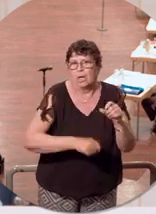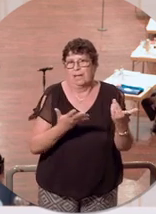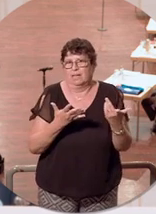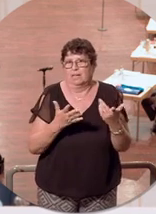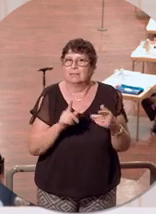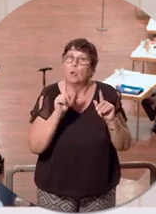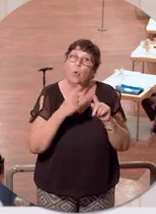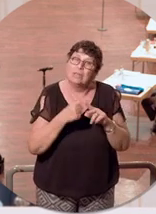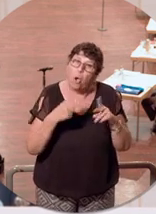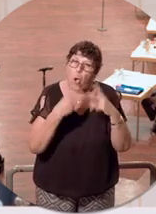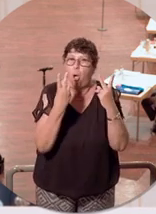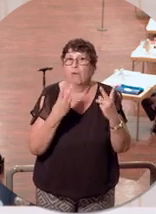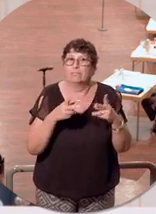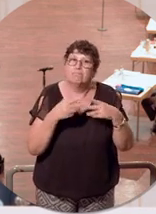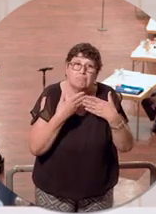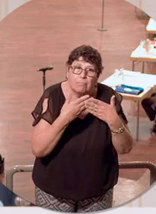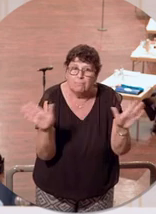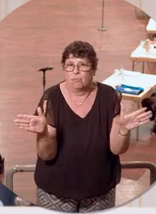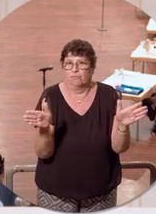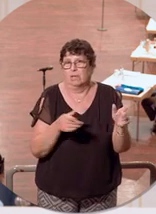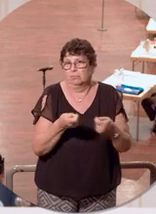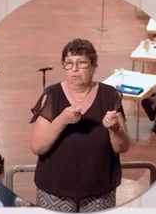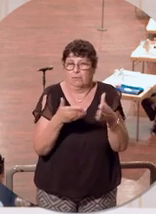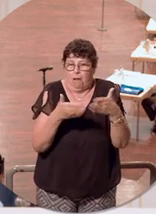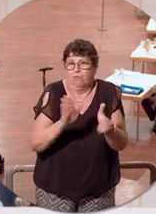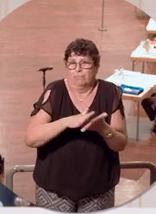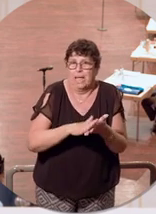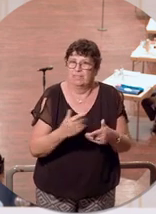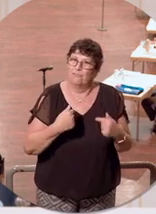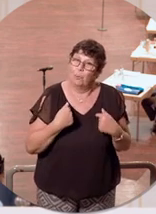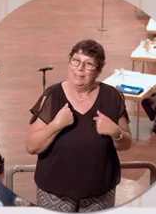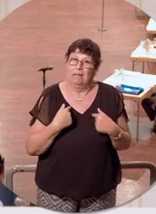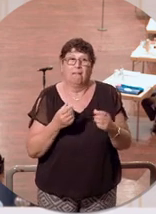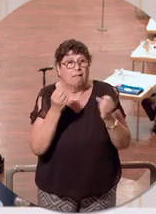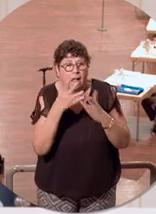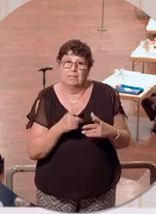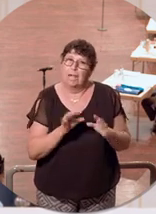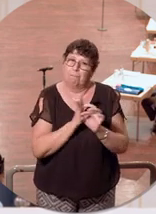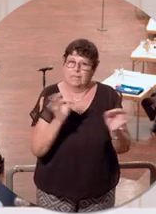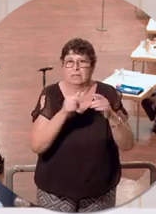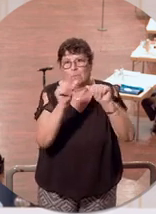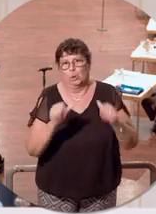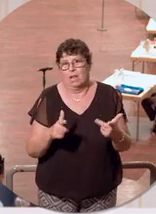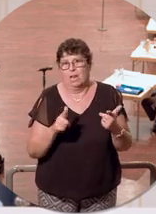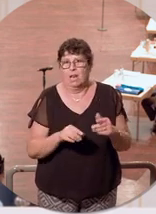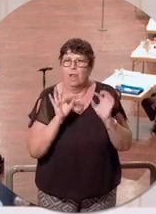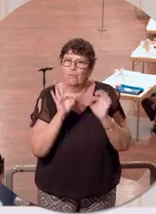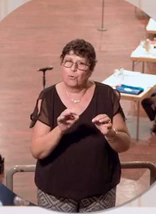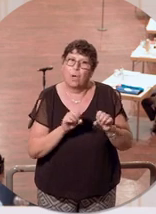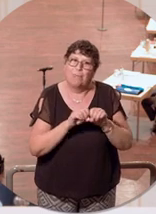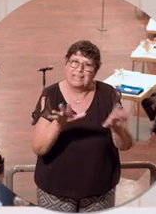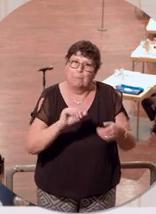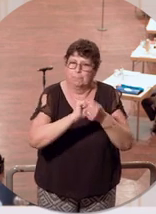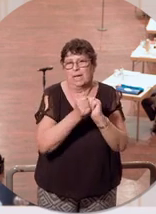offen halten, weil ich davon überzeugt bin. Das ist das bessere Modell zur Bekämpfung dieser lang andauernden Pandemie.